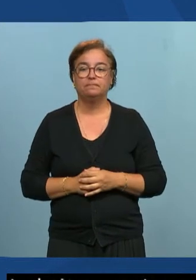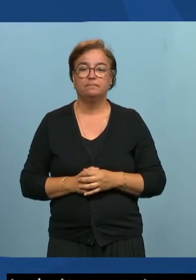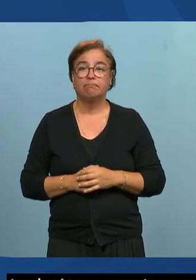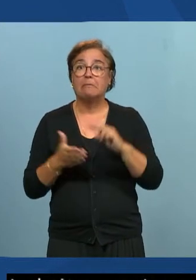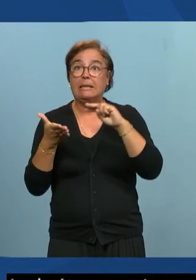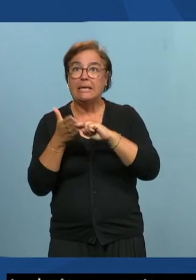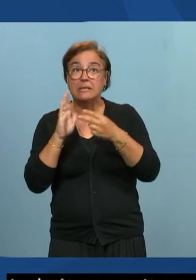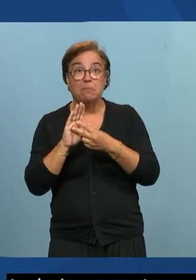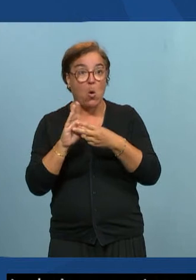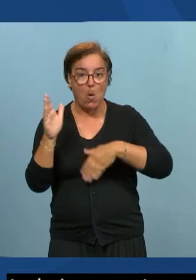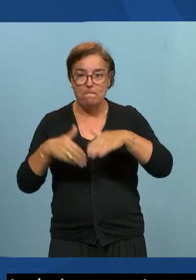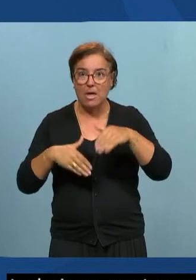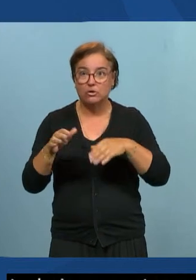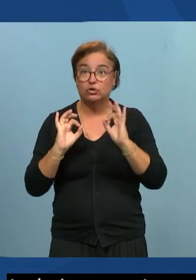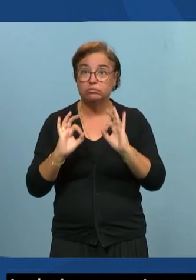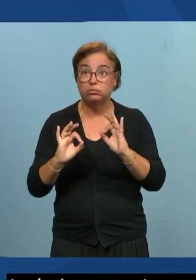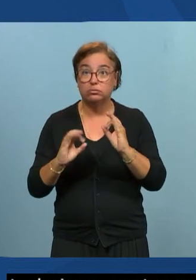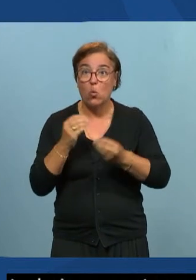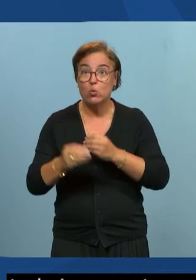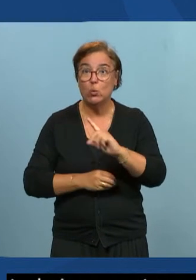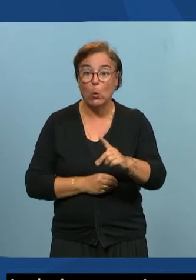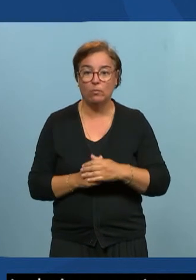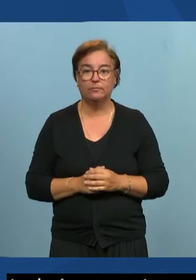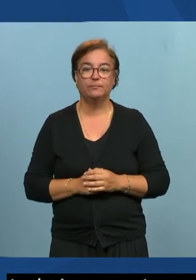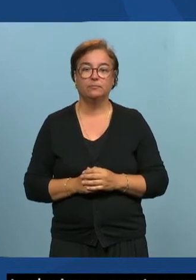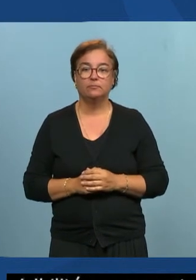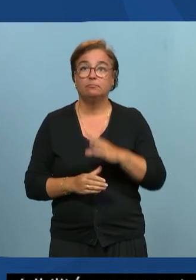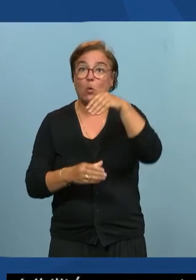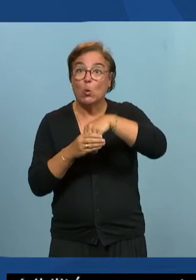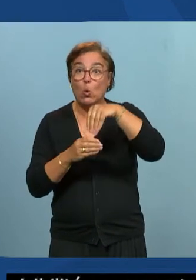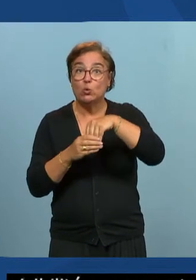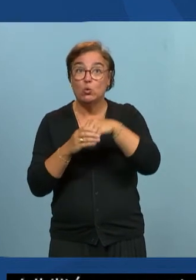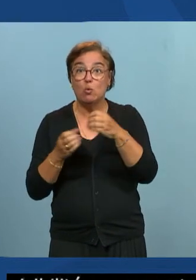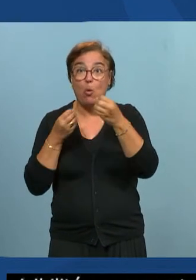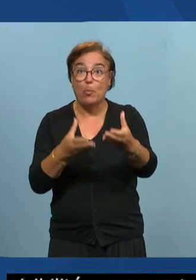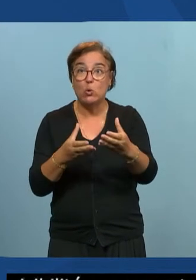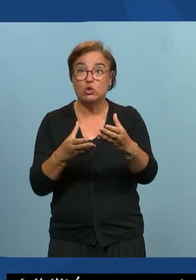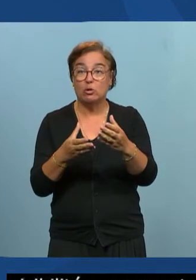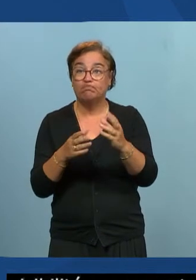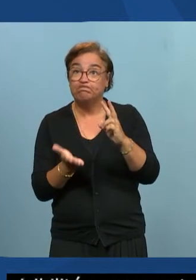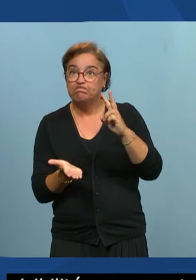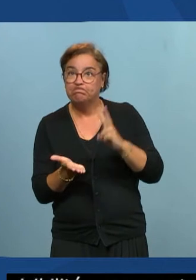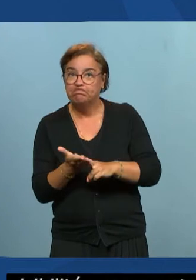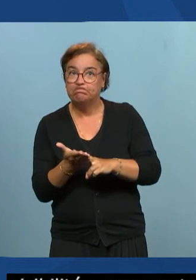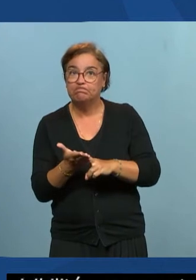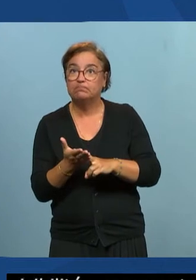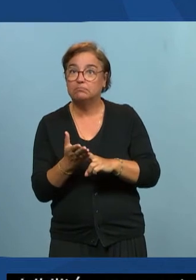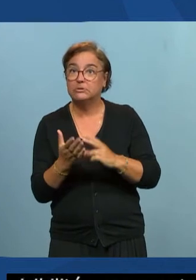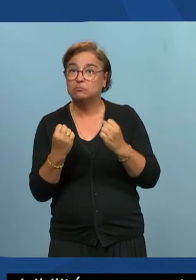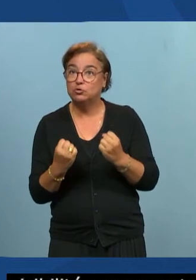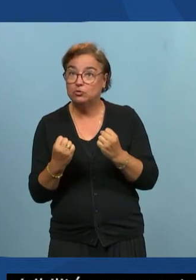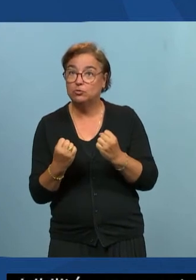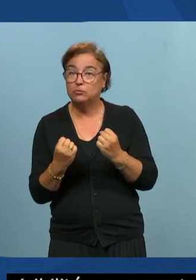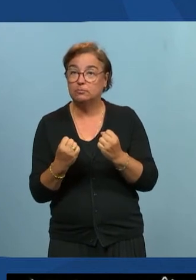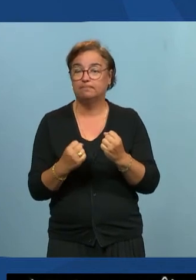techniquement, ça fonctionne correctement ? Est-ce que les contenus qui sont proposés sont fiables, solides ? Et par exemple,